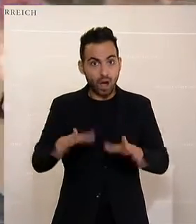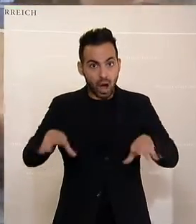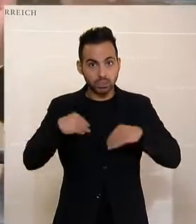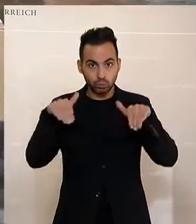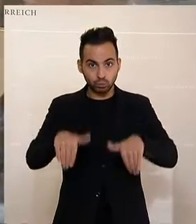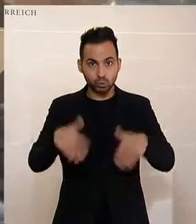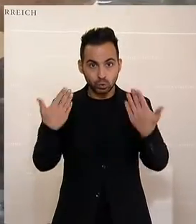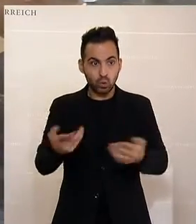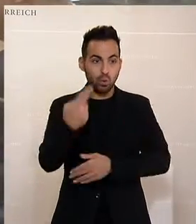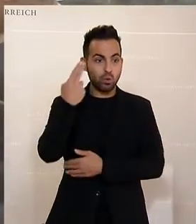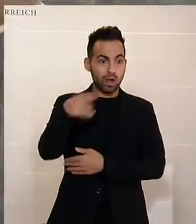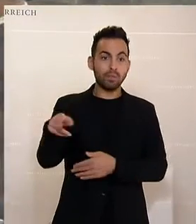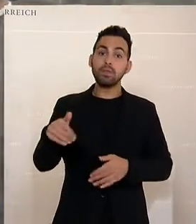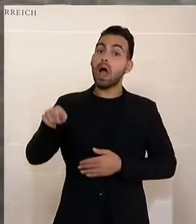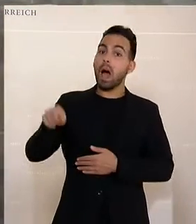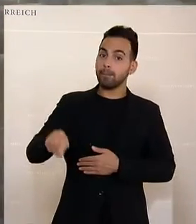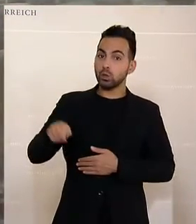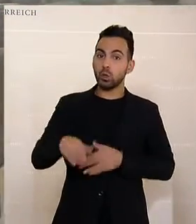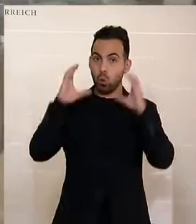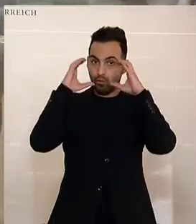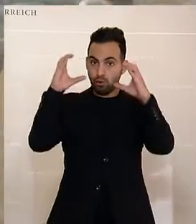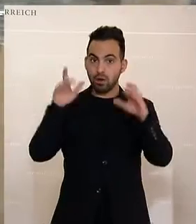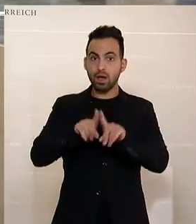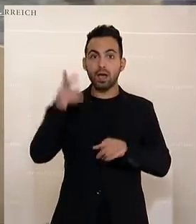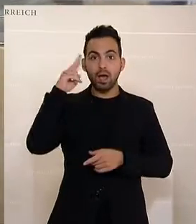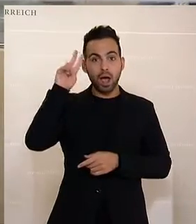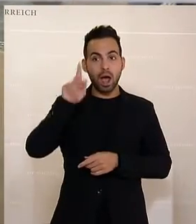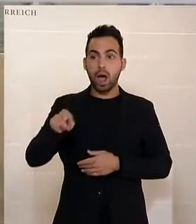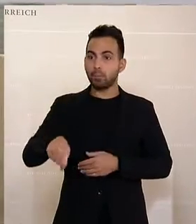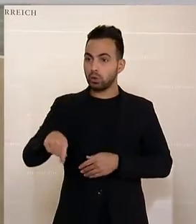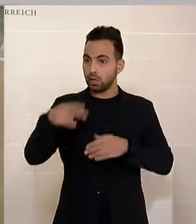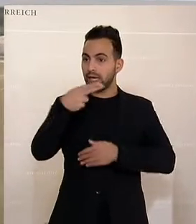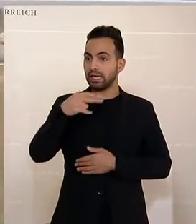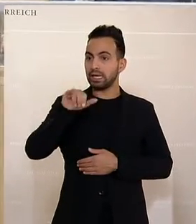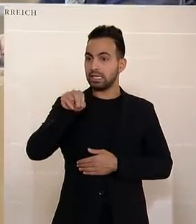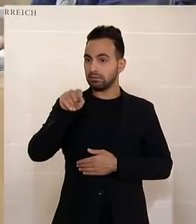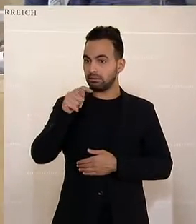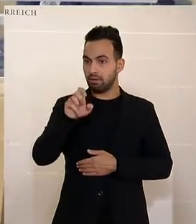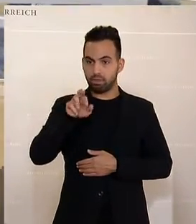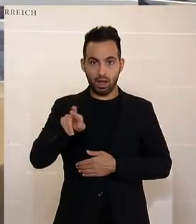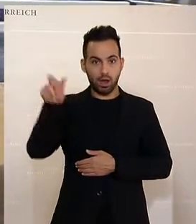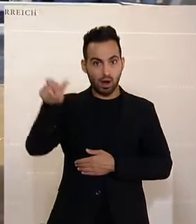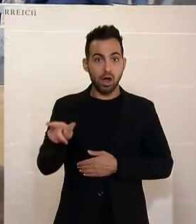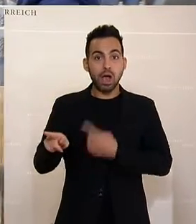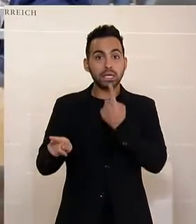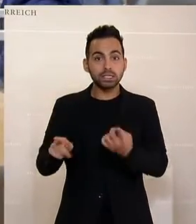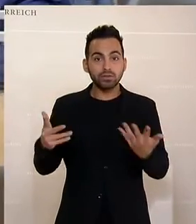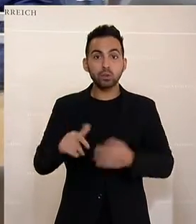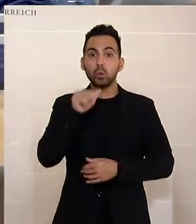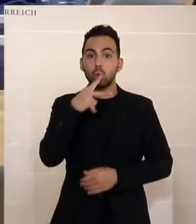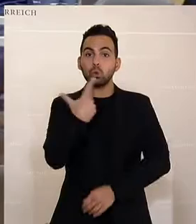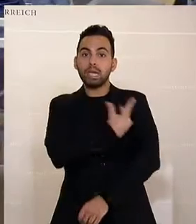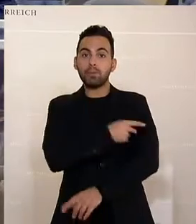Es gibt hier im Haus einen Abgeordneten von der ÖVP, den Abgeordneten Hintner, der wirklich tatsächlich gesagt hat, man möge doch Ungeimpfte nicht mehr in den